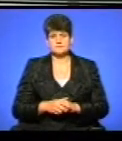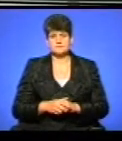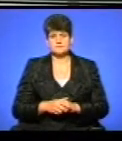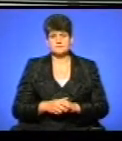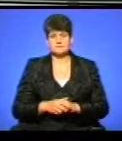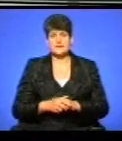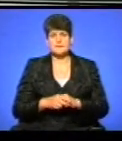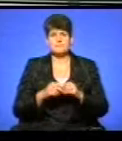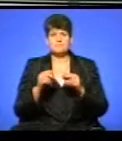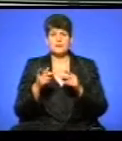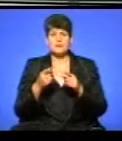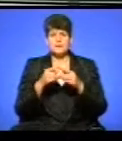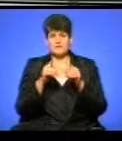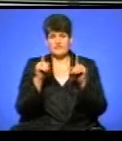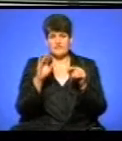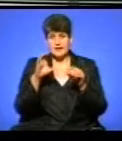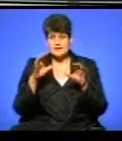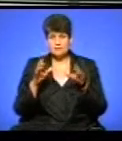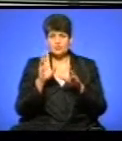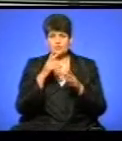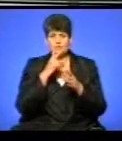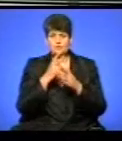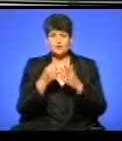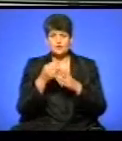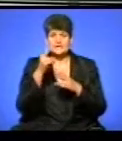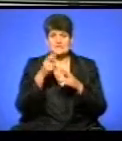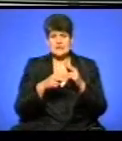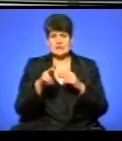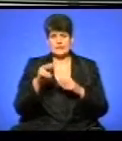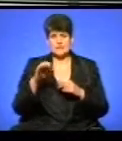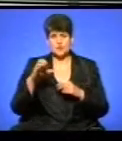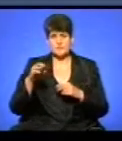Репродукції фресок у художньому музеї експонуватимуть до кінця листопада.